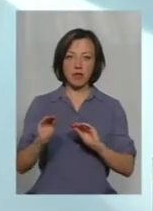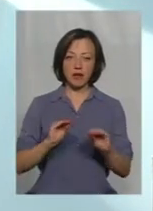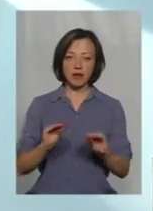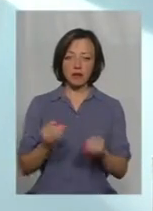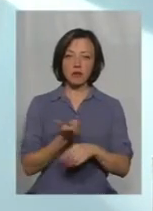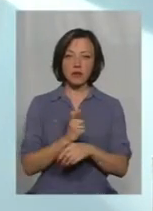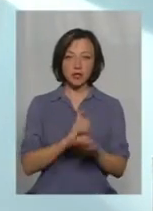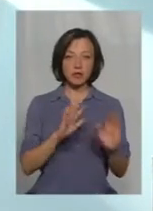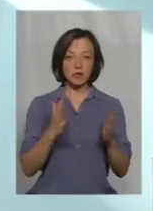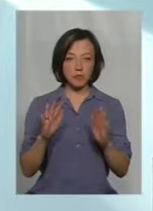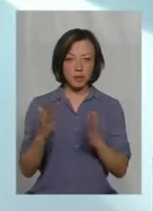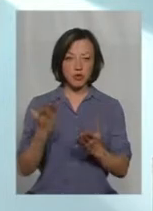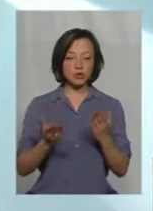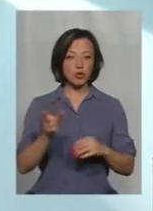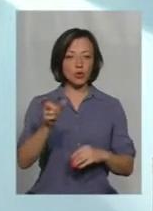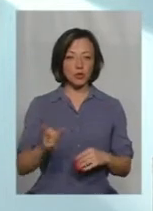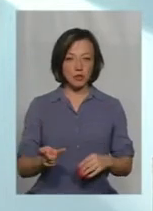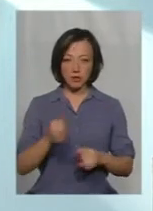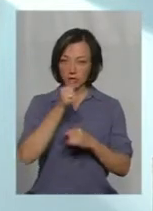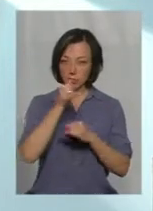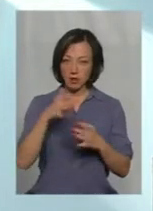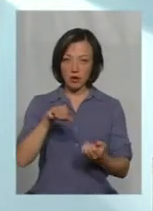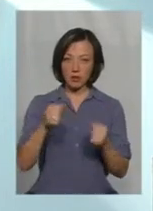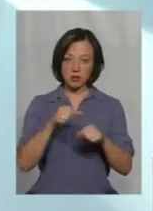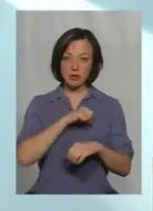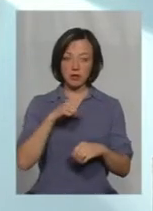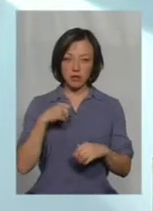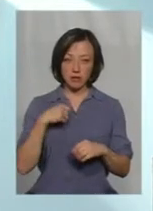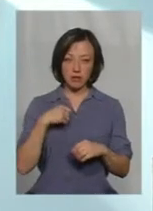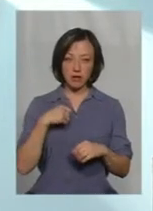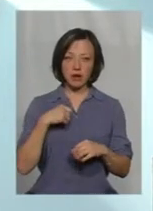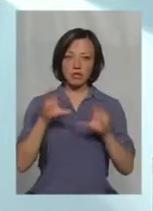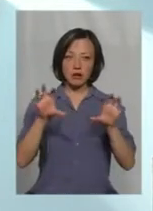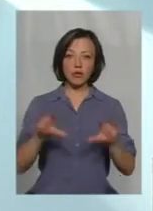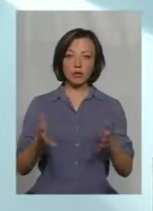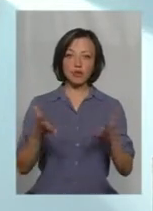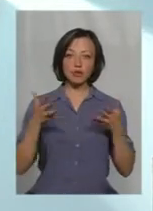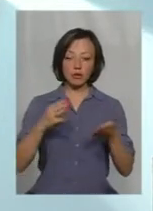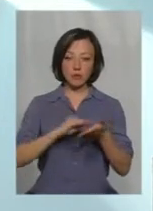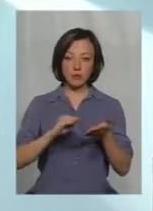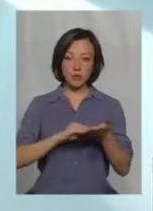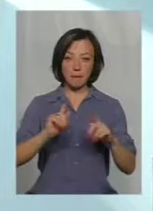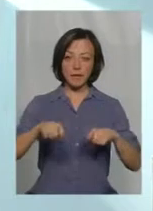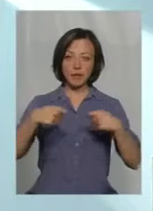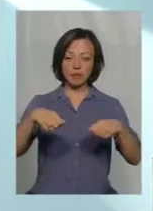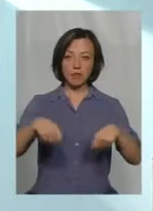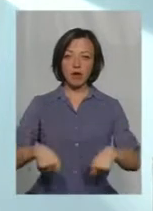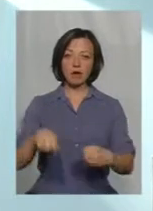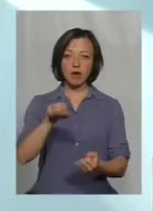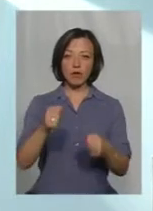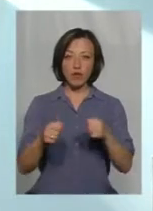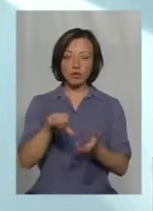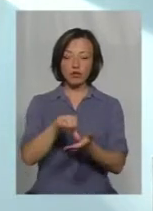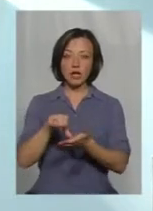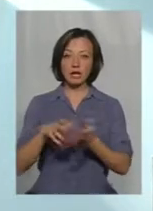Тому що в більшості випадків, якщо людина не спроможна керувати автомобілем, закон чітко передбачає передачу права керування